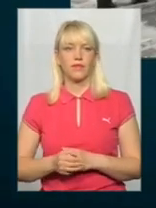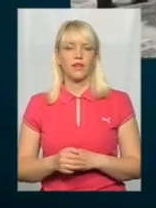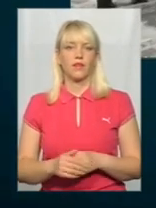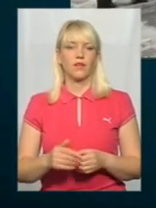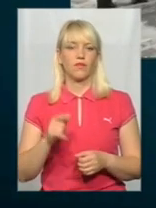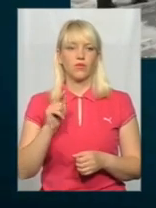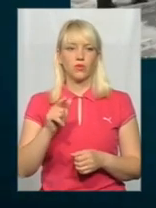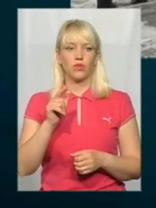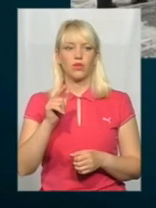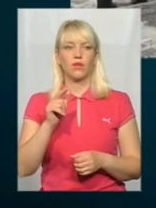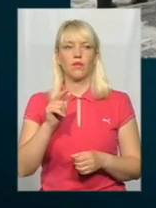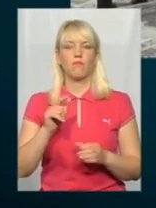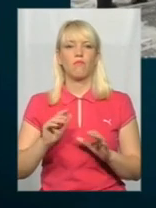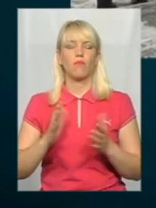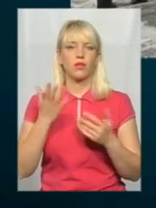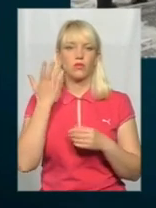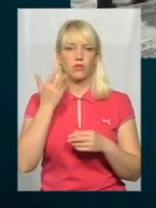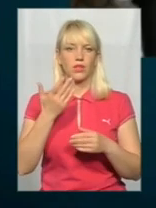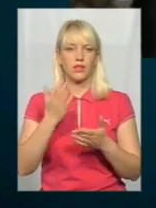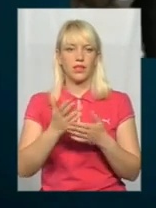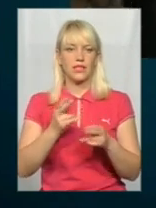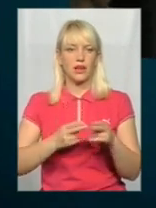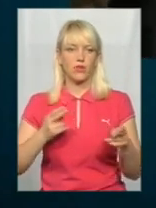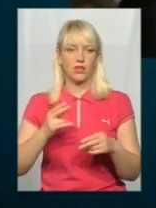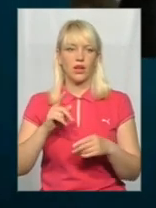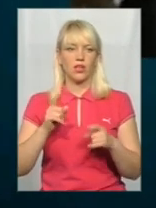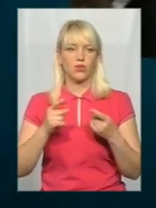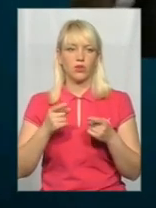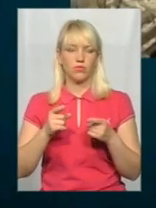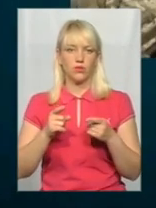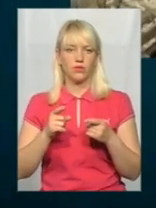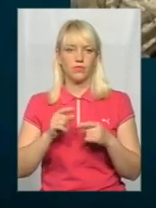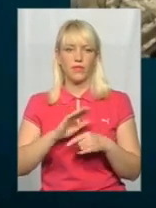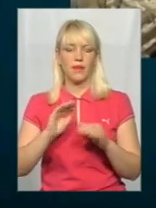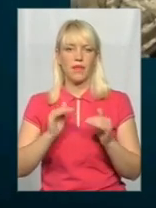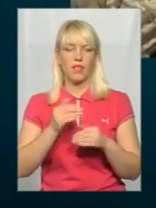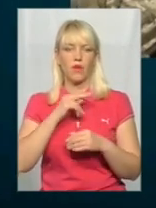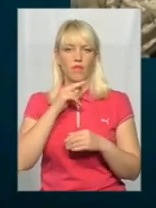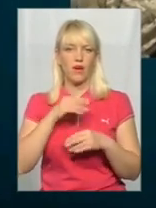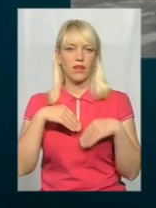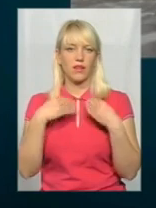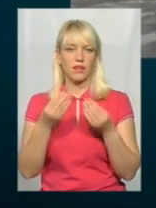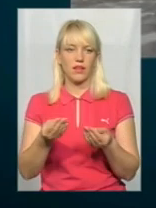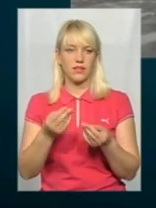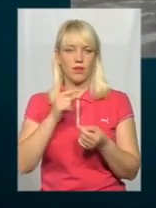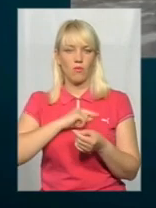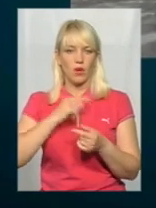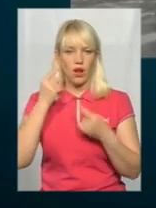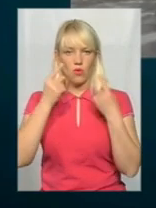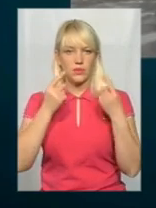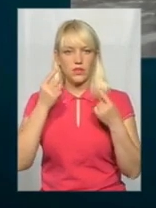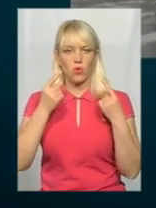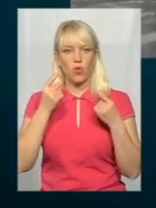буде саме загострення, тому немала увага надається морально-психологічному